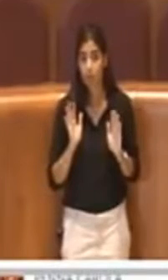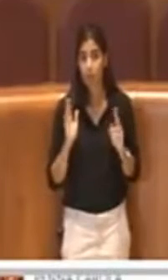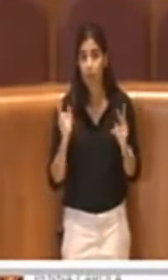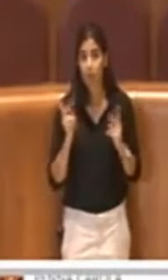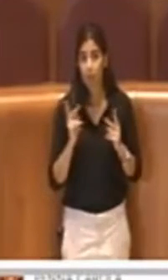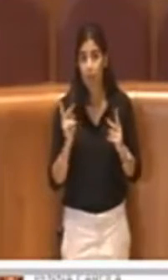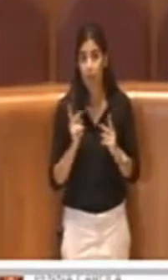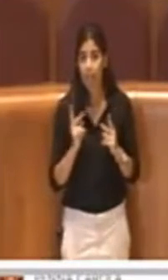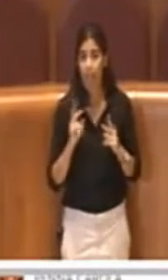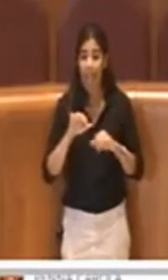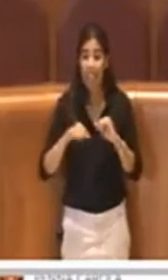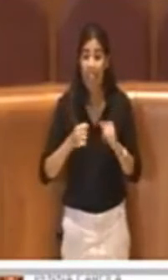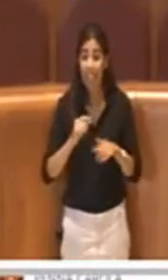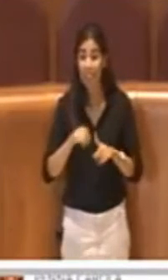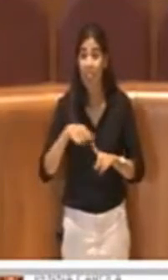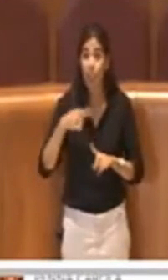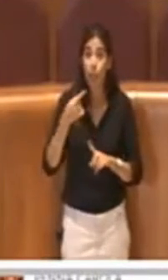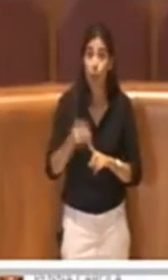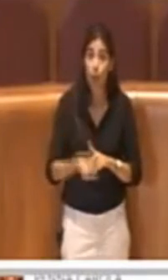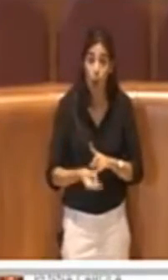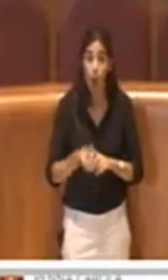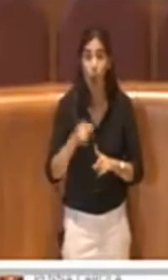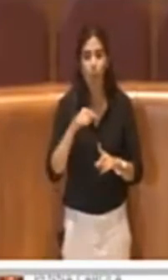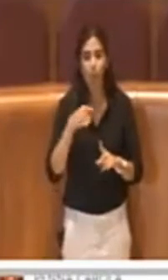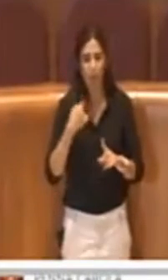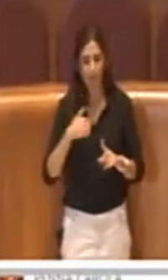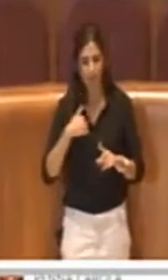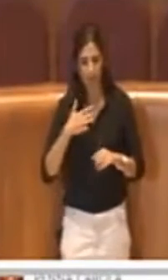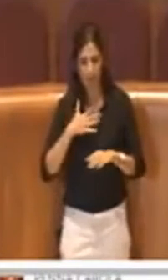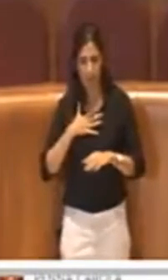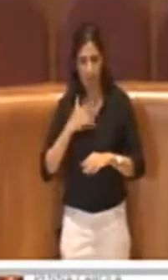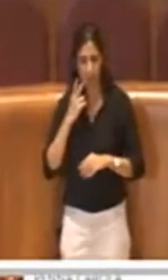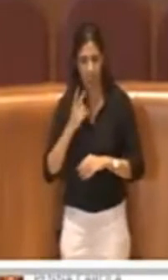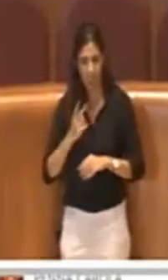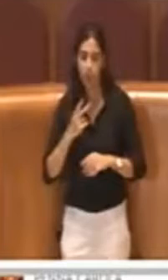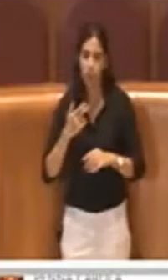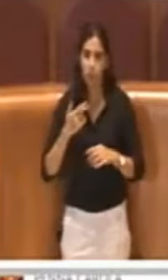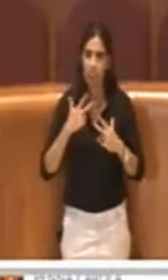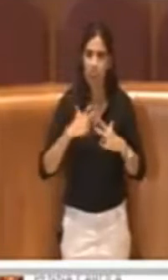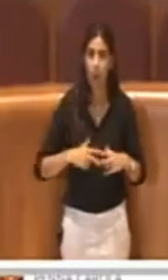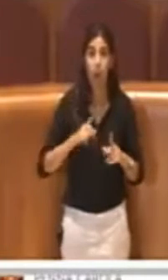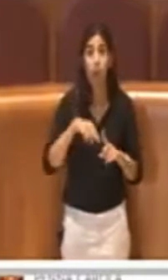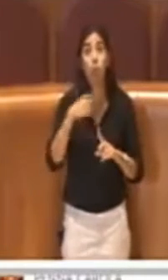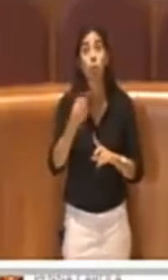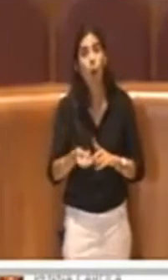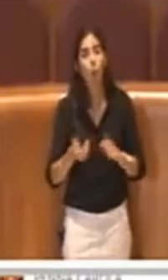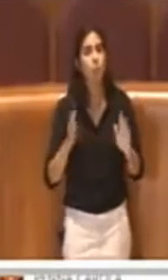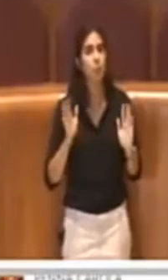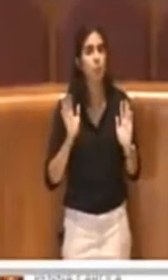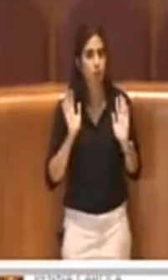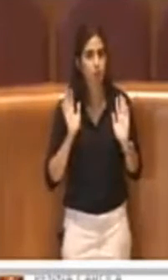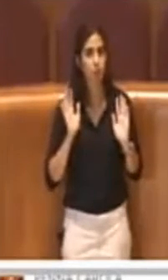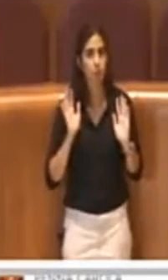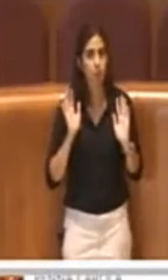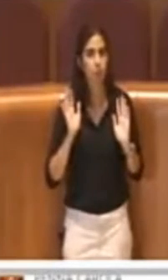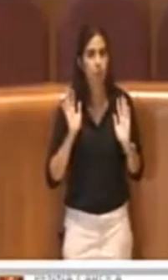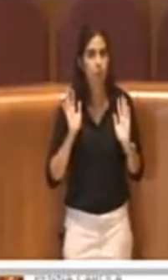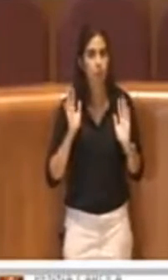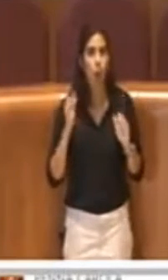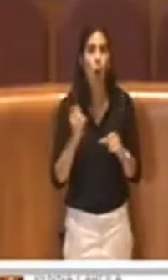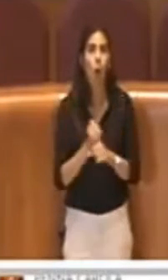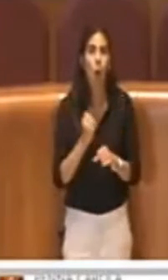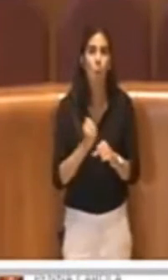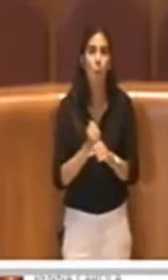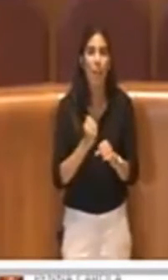sulle attività successive che l'operatore che ha richiesto questa autorizzazione potrà fare, quindi